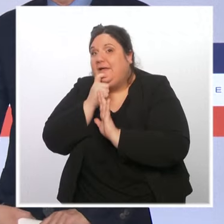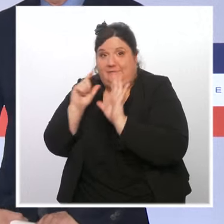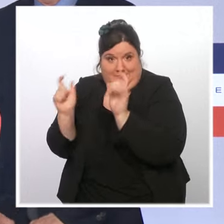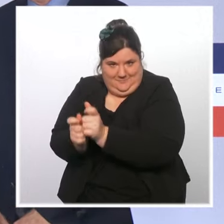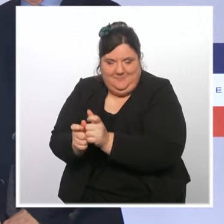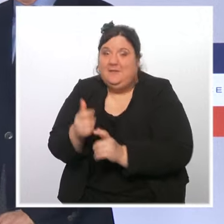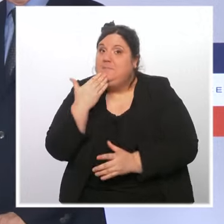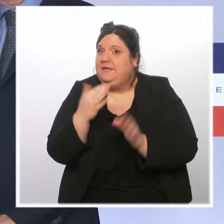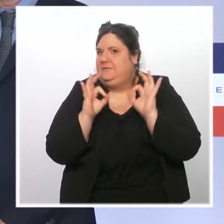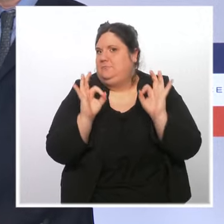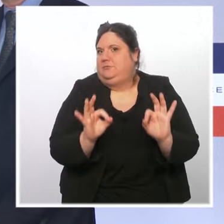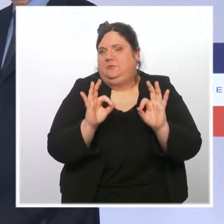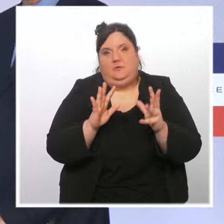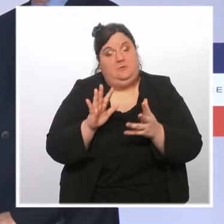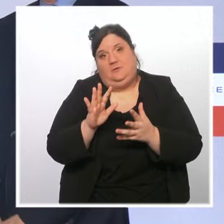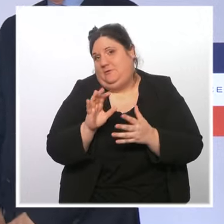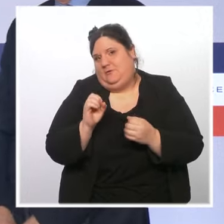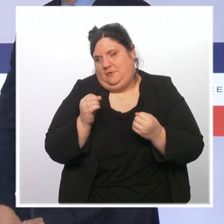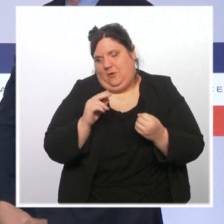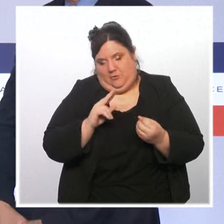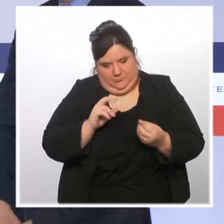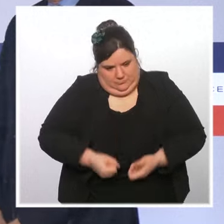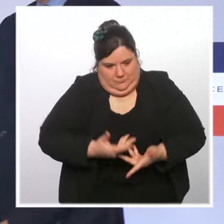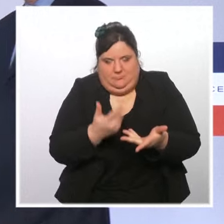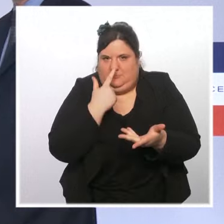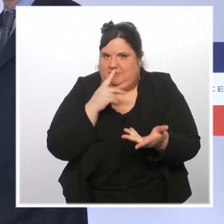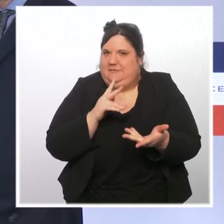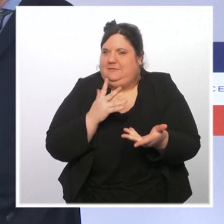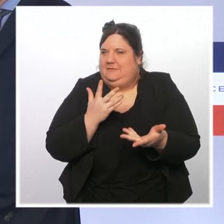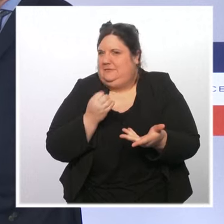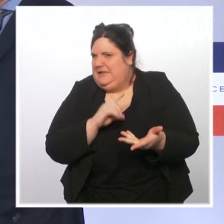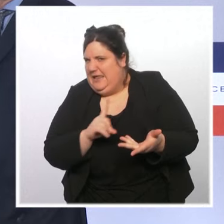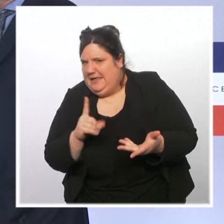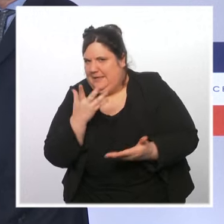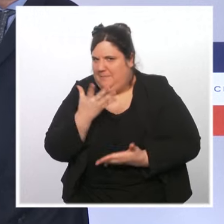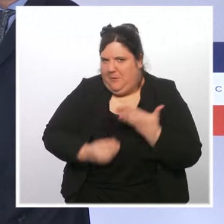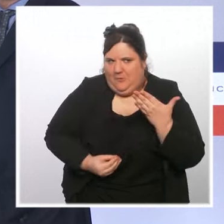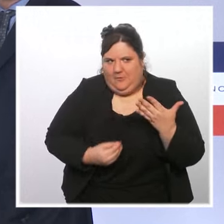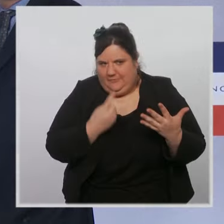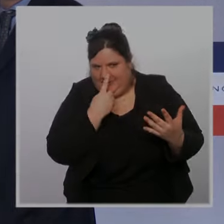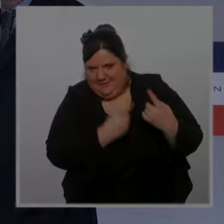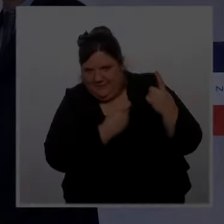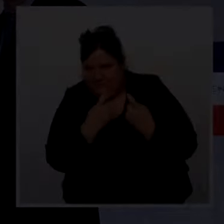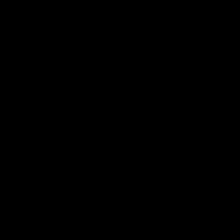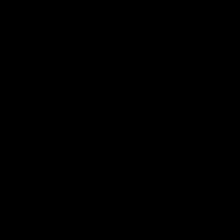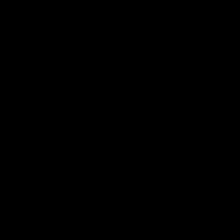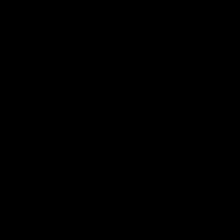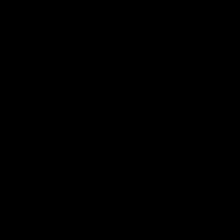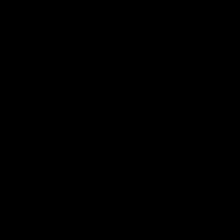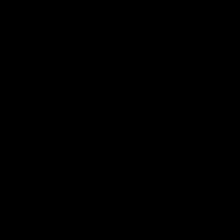merci de repréciser parce que je n sûrement pas été claire et je m'en suis rendu compte en entendant vos différentes questions. Donc merci à vous. Merci. Merci.